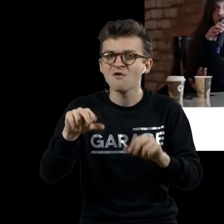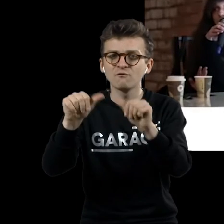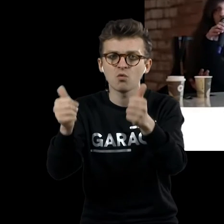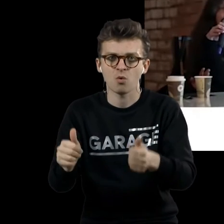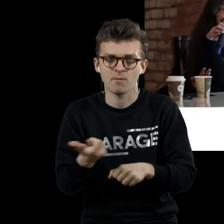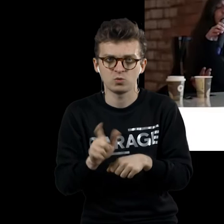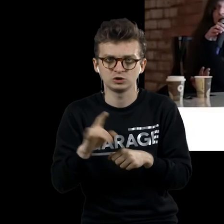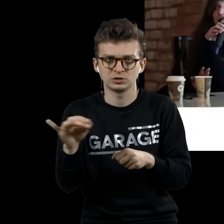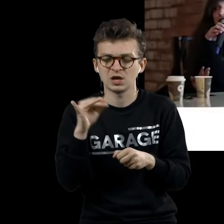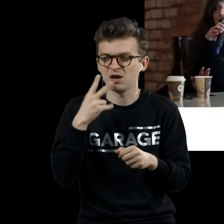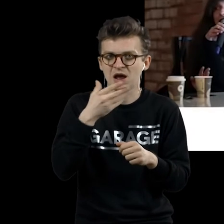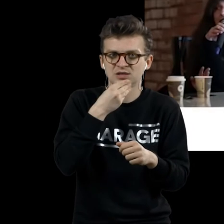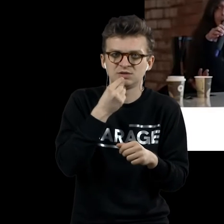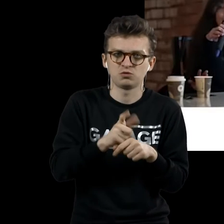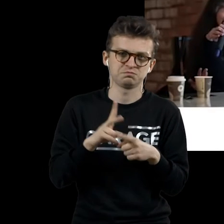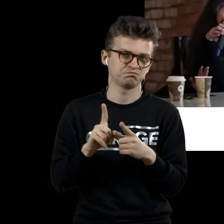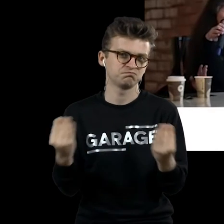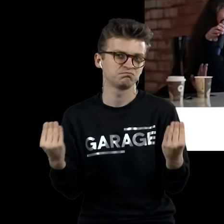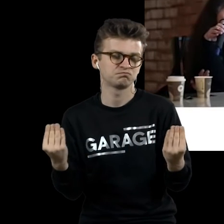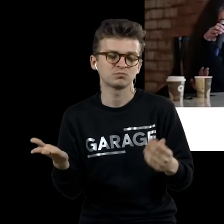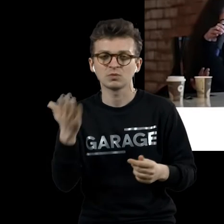очень... Красивый предмет, эффектный.